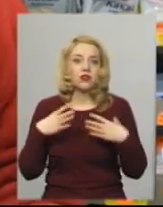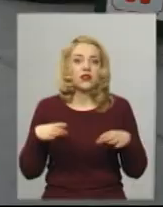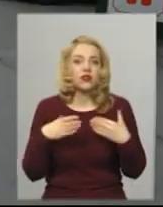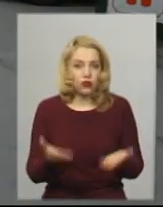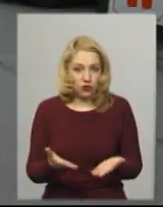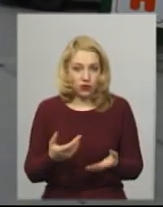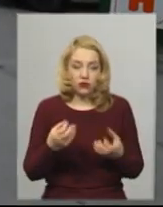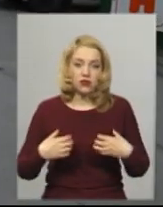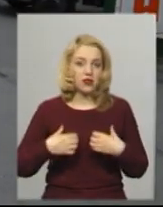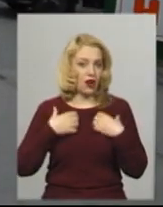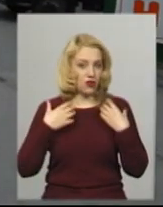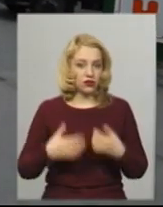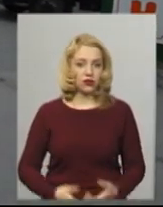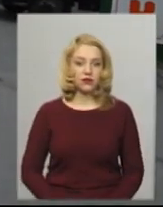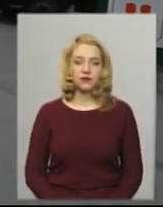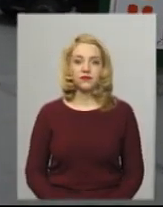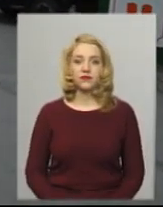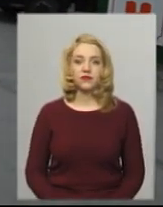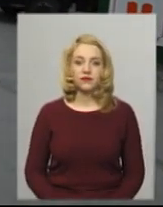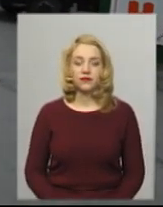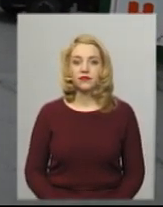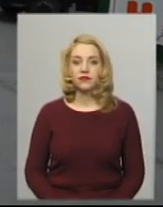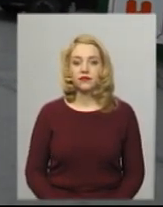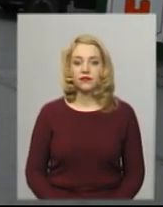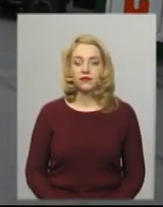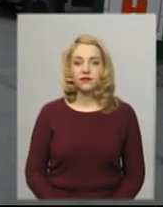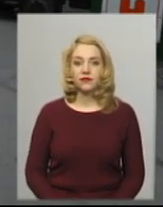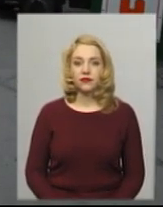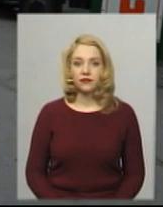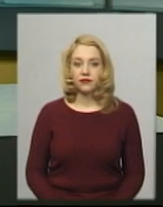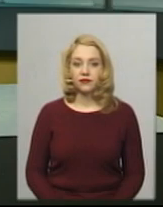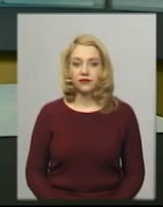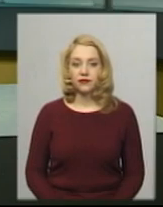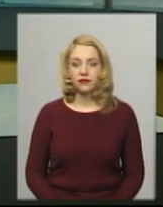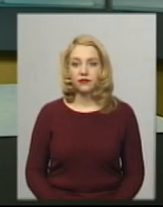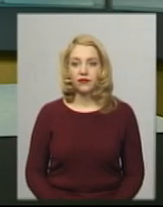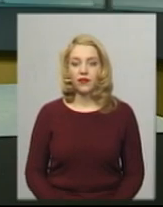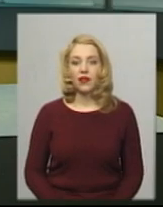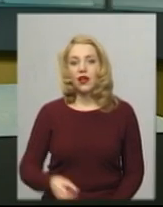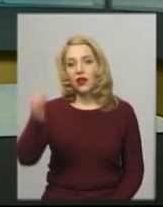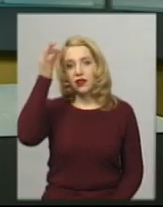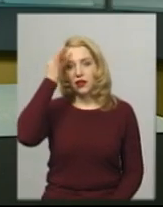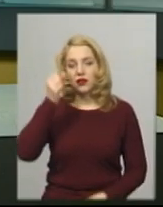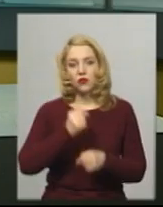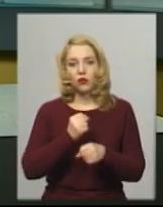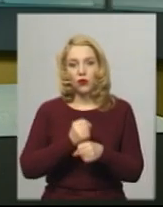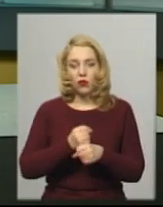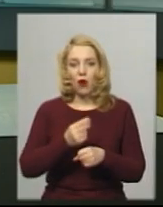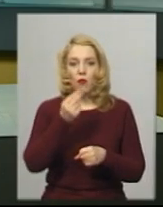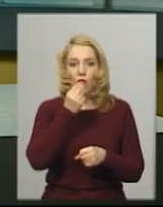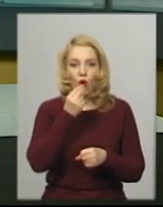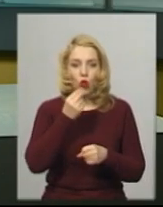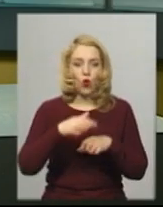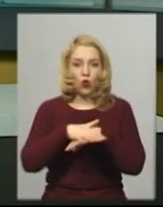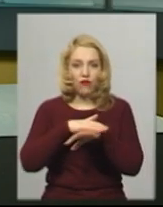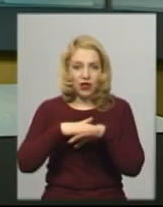страшно. Анастасія Збродова, Андрій Гумени, новини на Суспільному, Хмельницький. Нагадаю, робота продуктових ринків